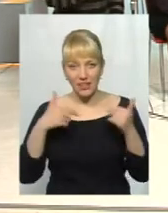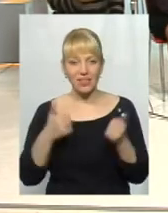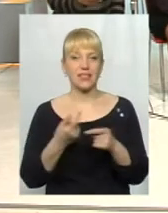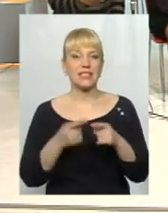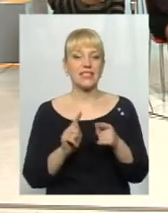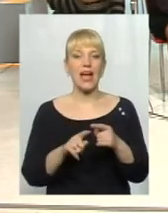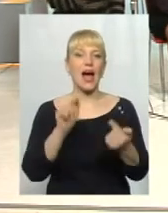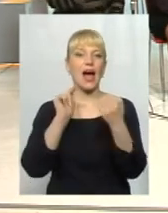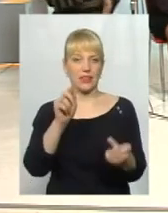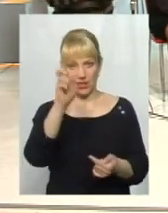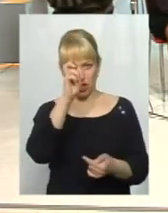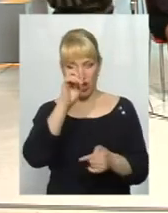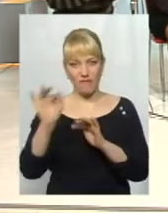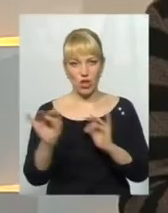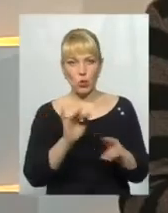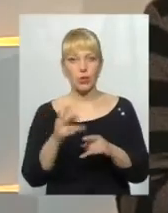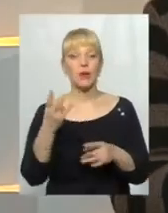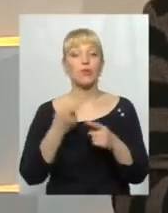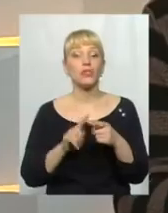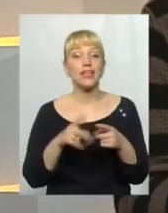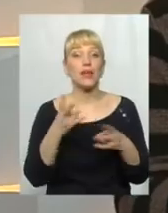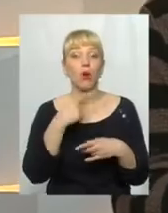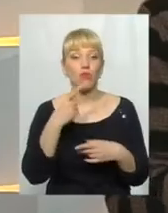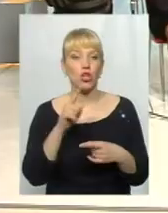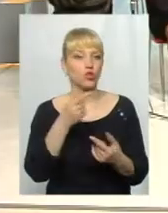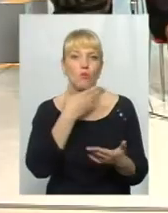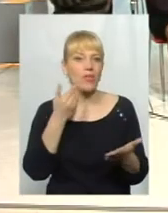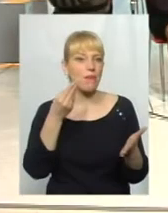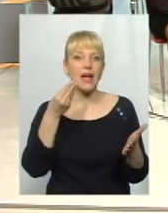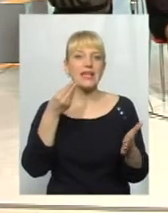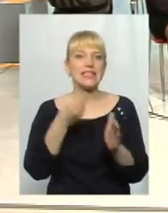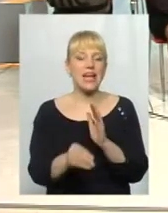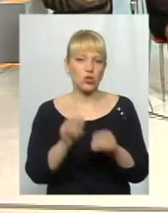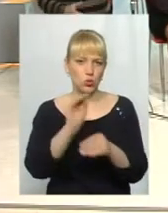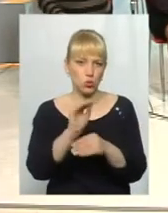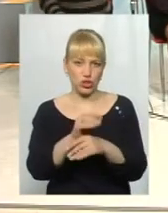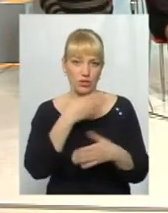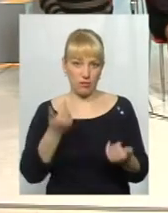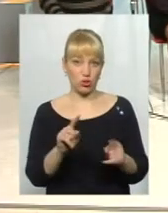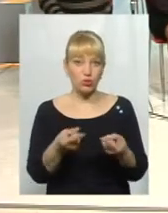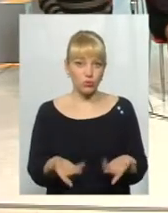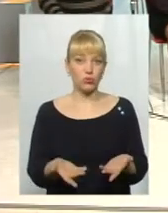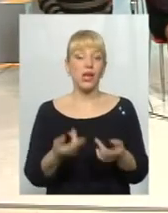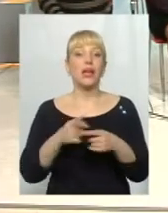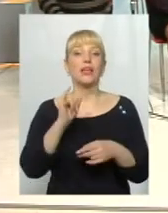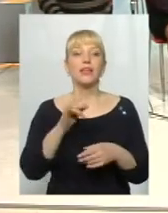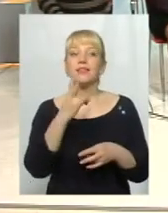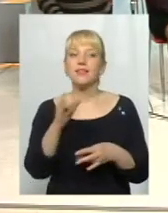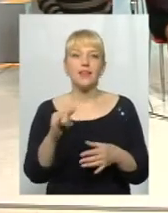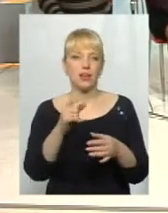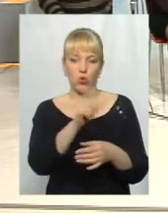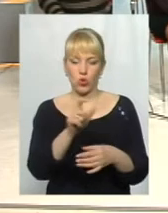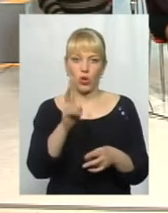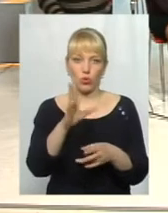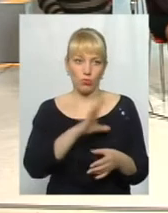є антидержавним, і тому потрібно про це говорити. Чолові не засуджений. Так, чолові до керівців сидять. І жодних з тих людей,